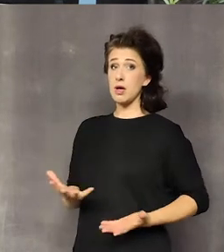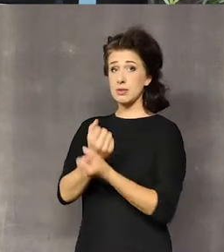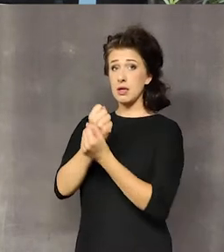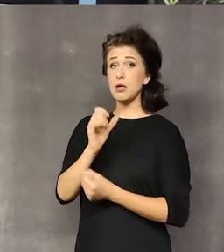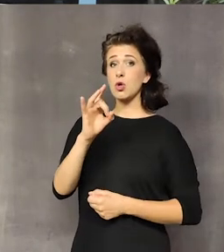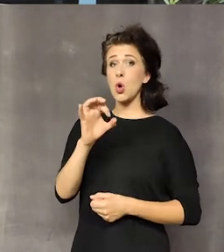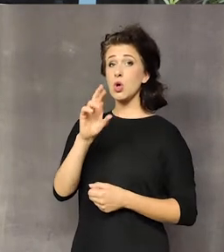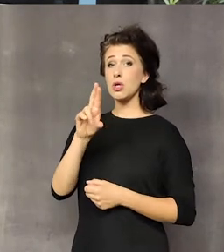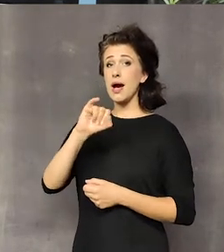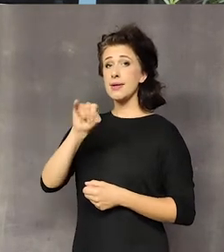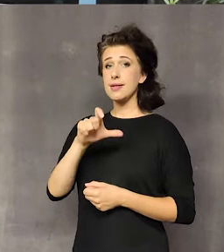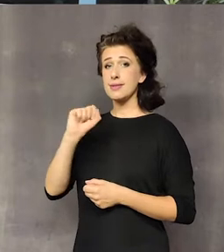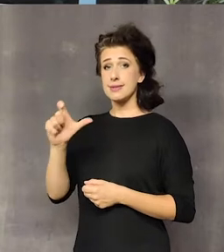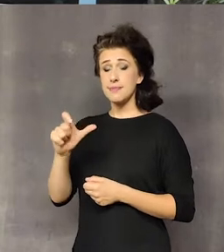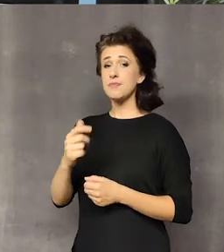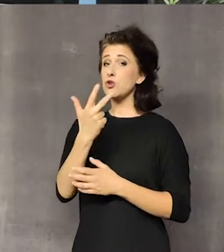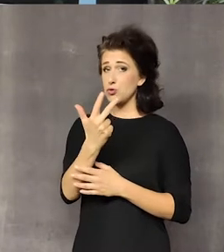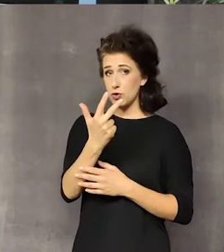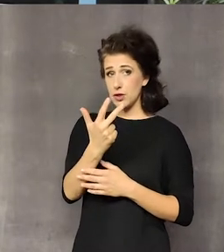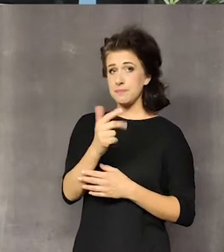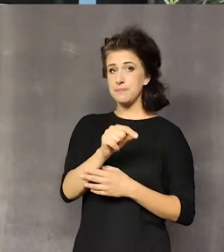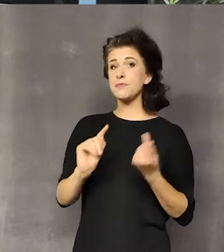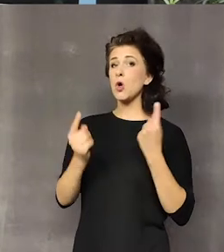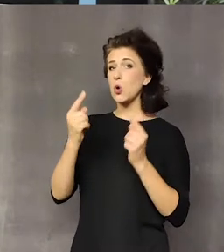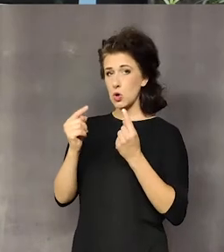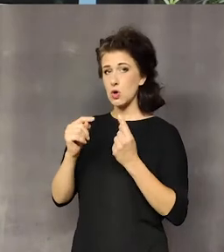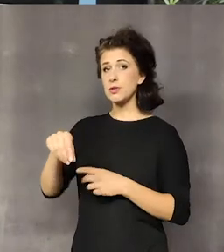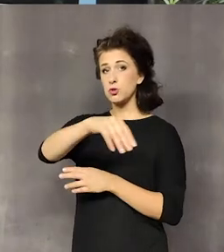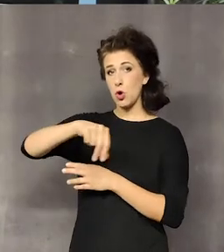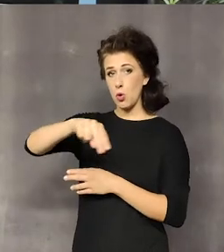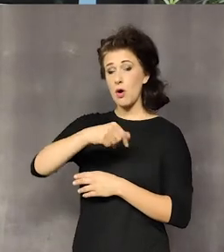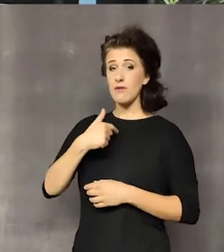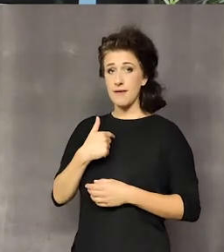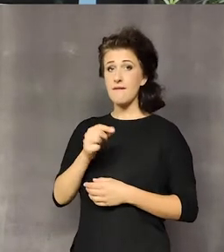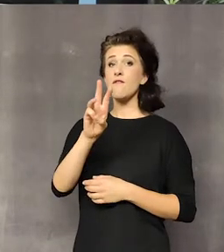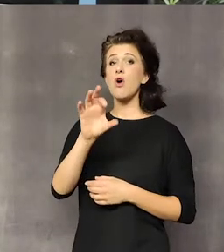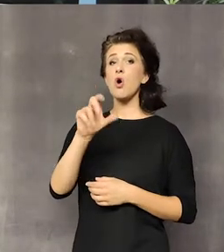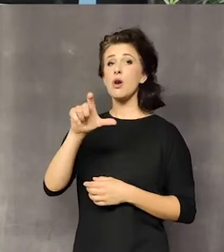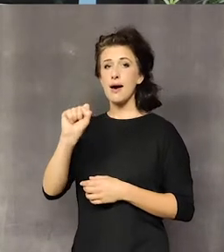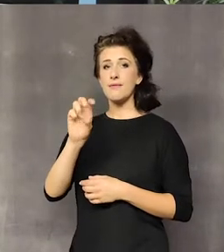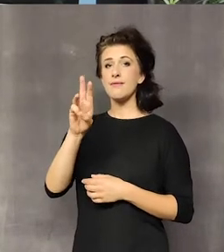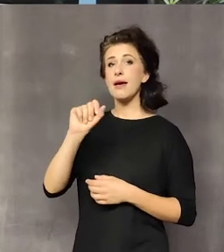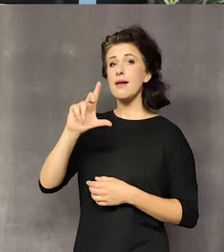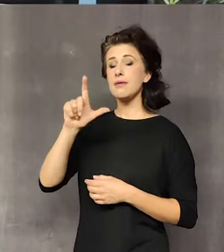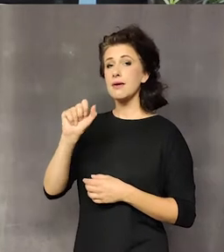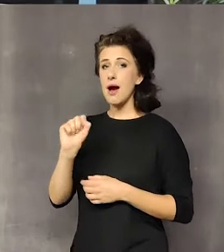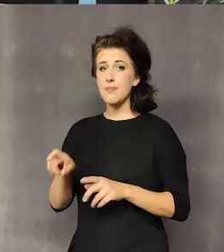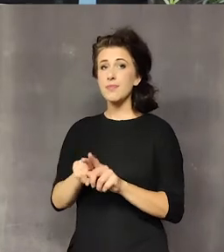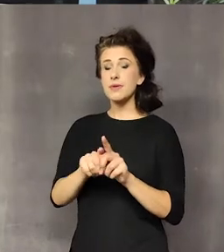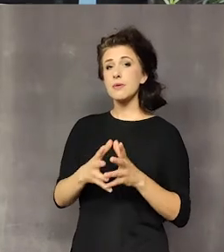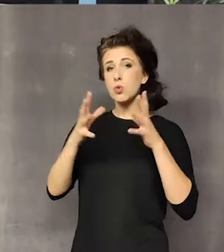nas w Gorajcu jest trzy stanowiska w ogrodach ziółowych i pod wolą wielką jest bardzo duży ogród po